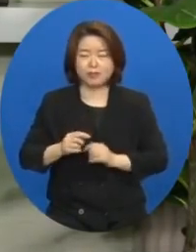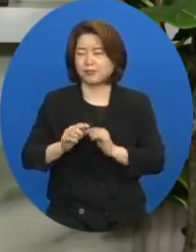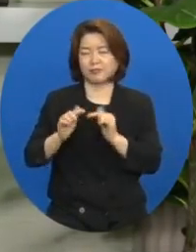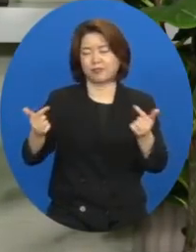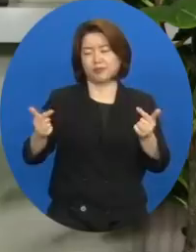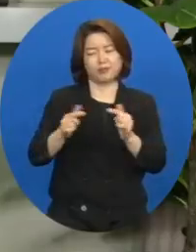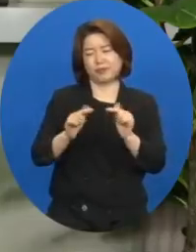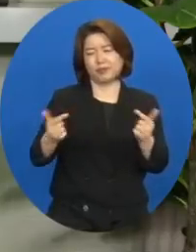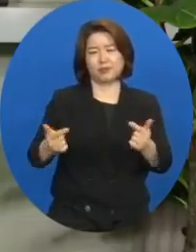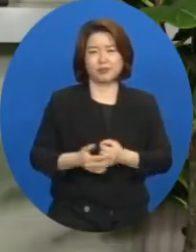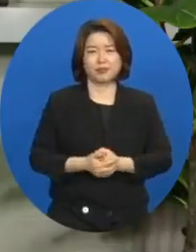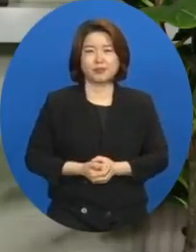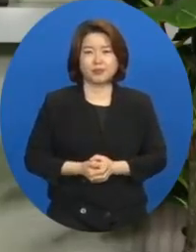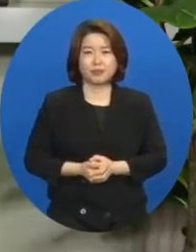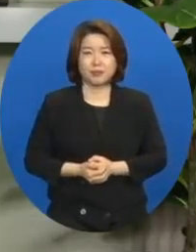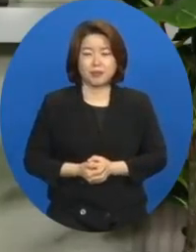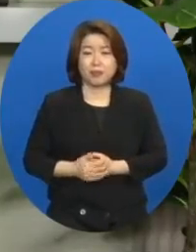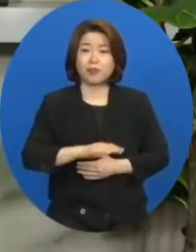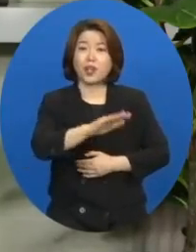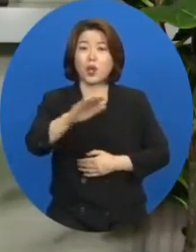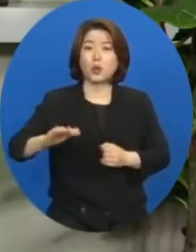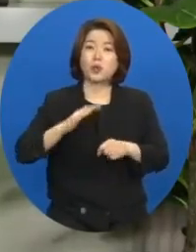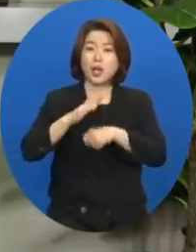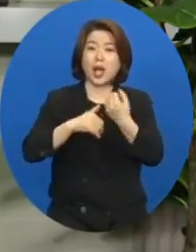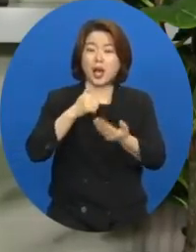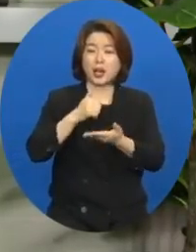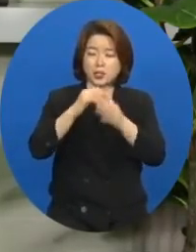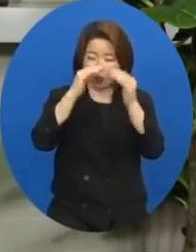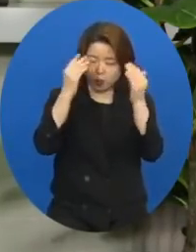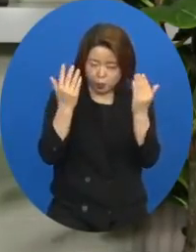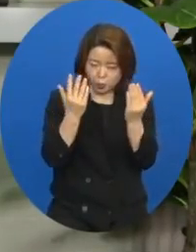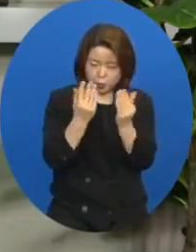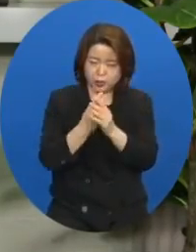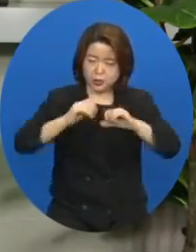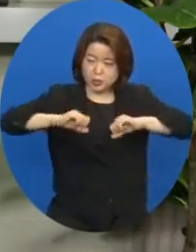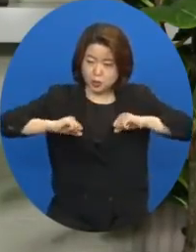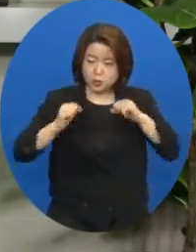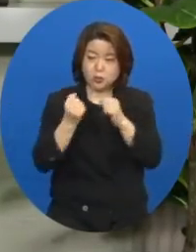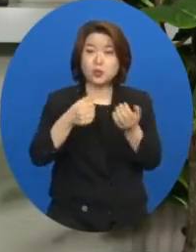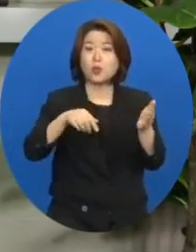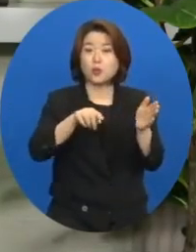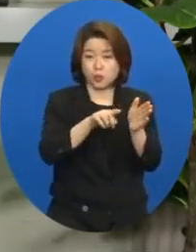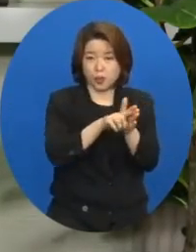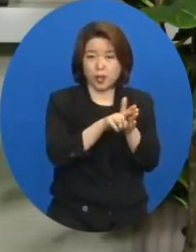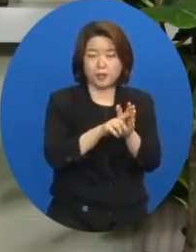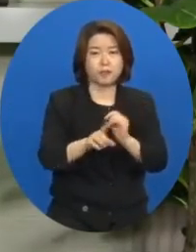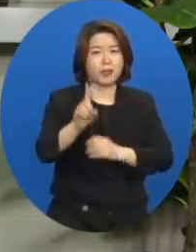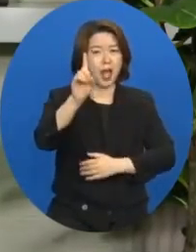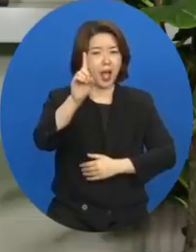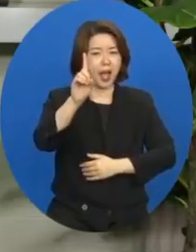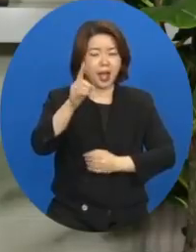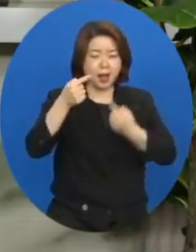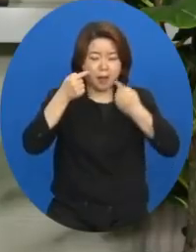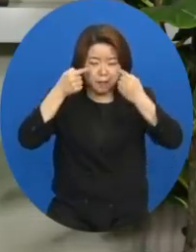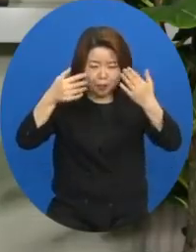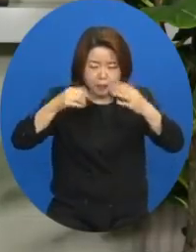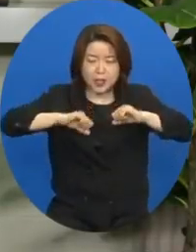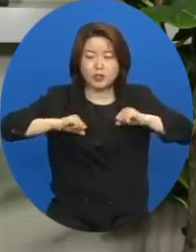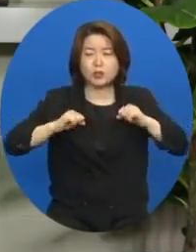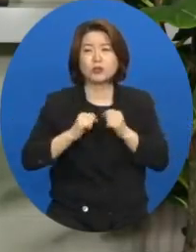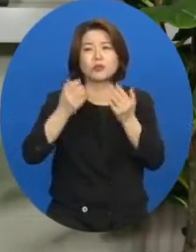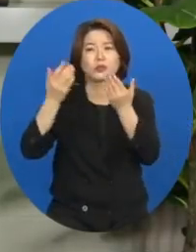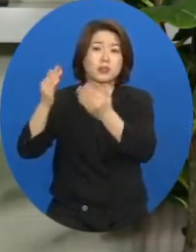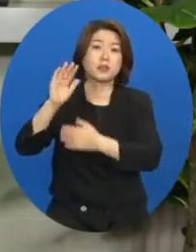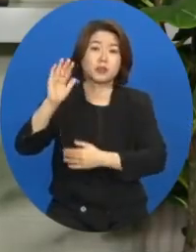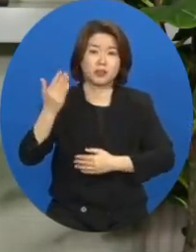그렇지 않습니다. 우리가 하나님께 온전히 순종하려면 한 가지만 분명하게 순종하면 됩니다.